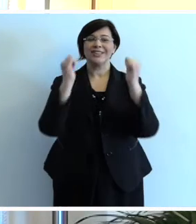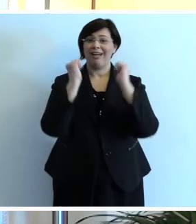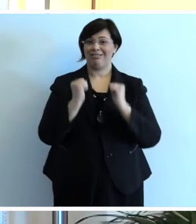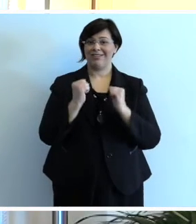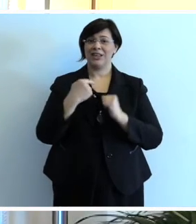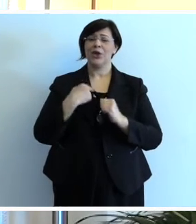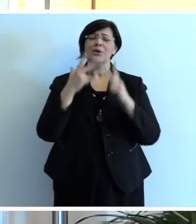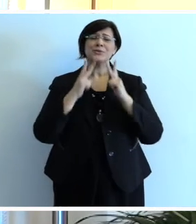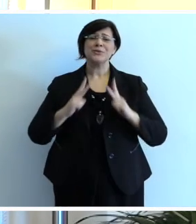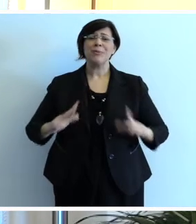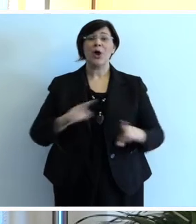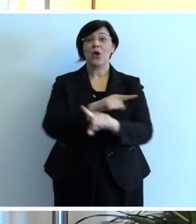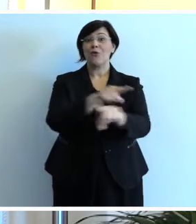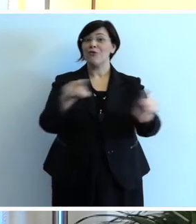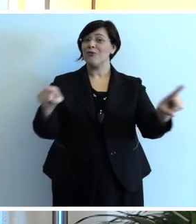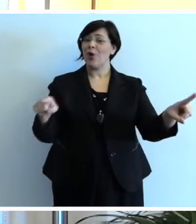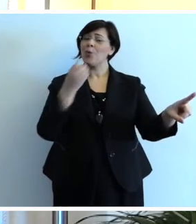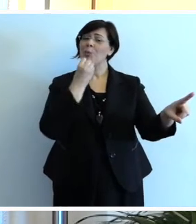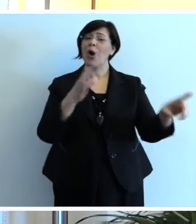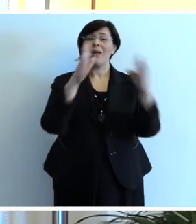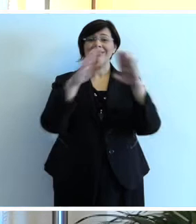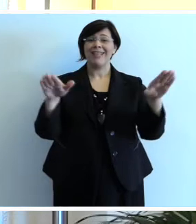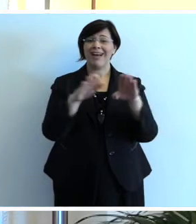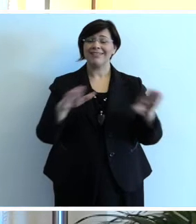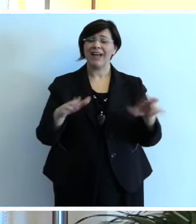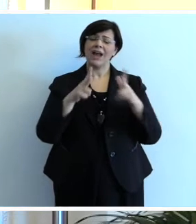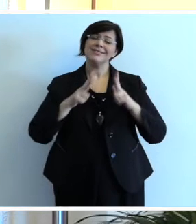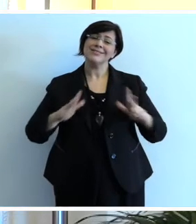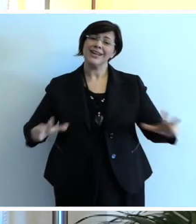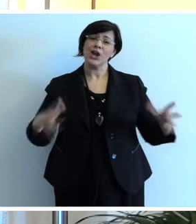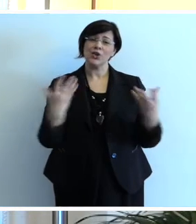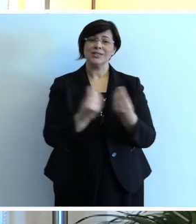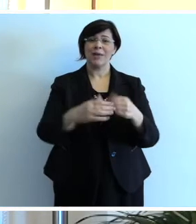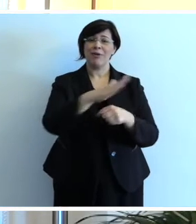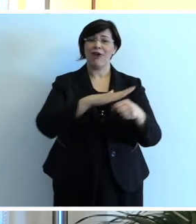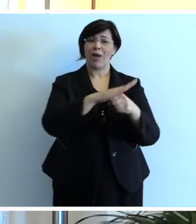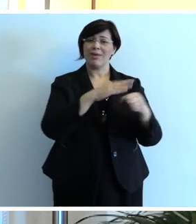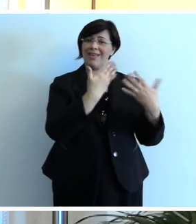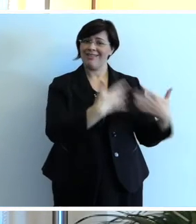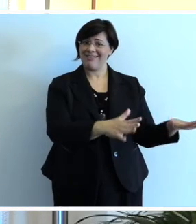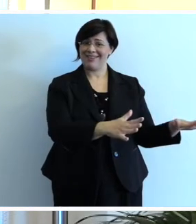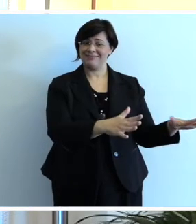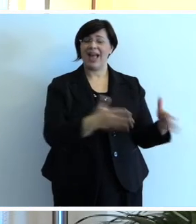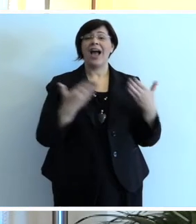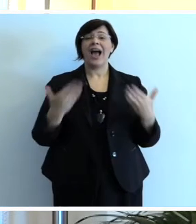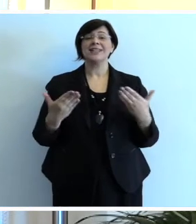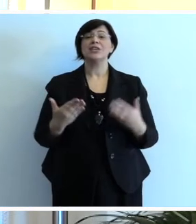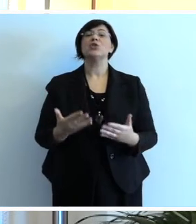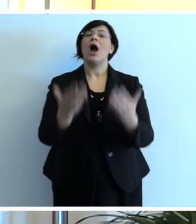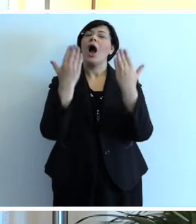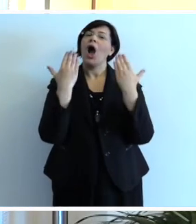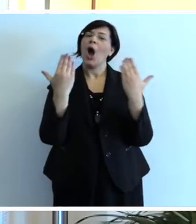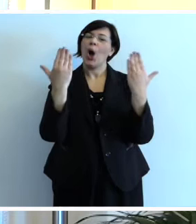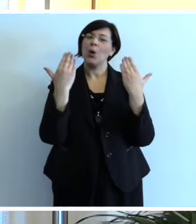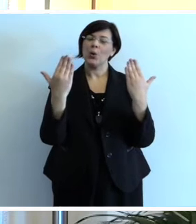Cari cittadini, spero che abbiate trascorso un buon Natale in serenità e in famiglia. Adesso volevo farvi gli